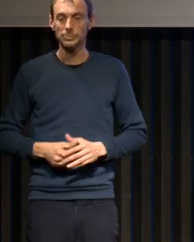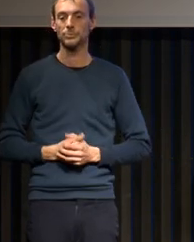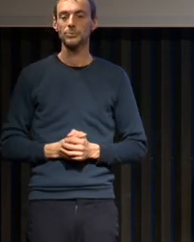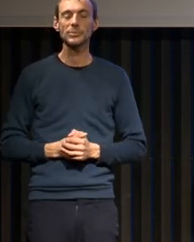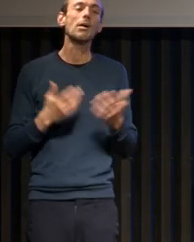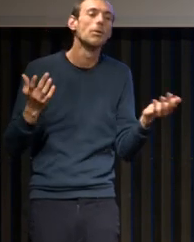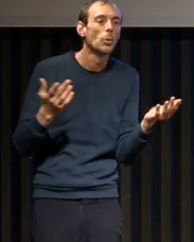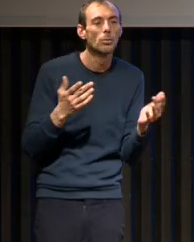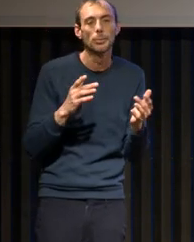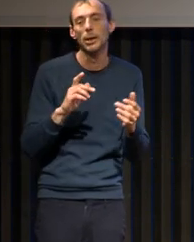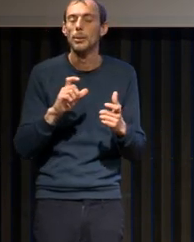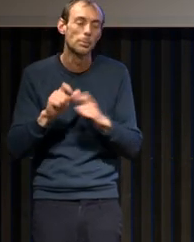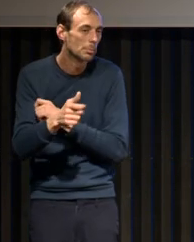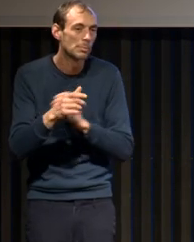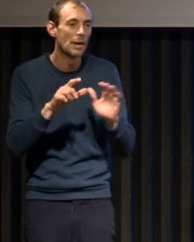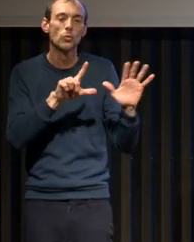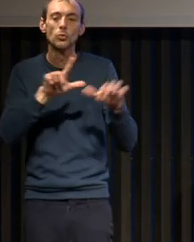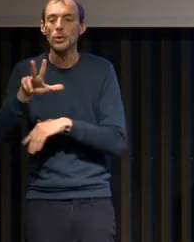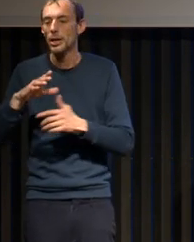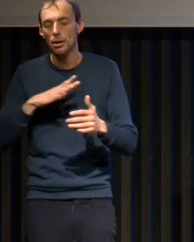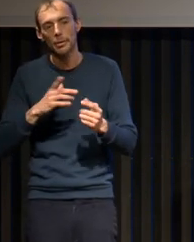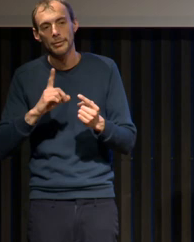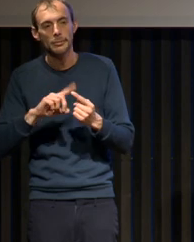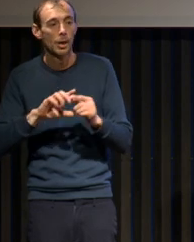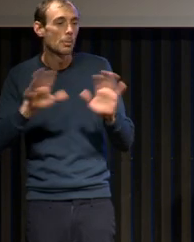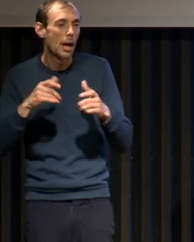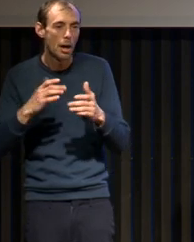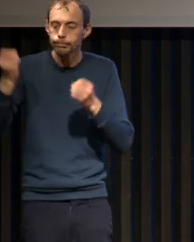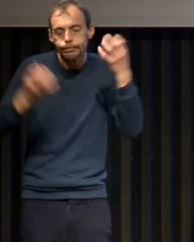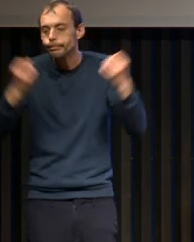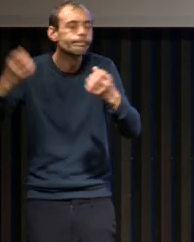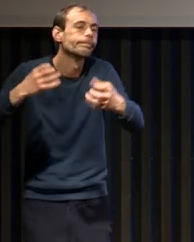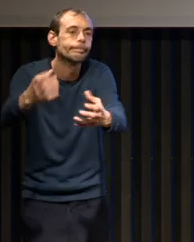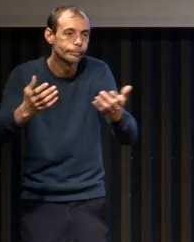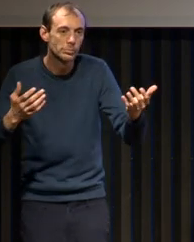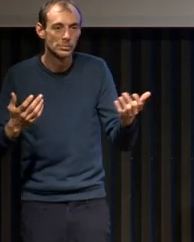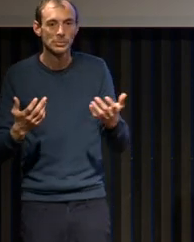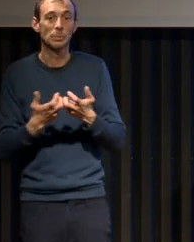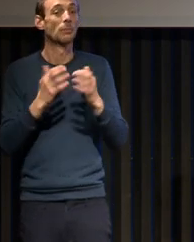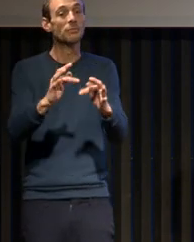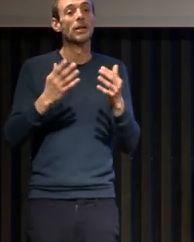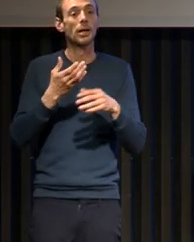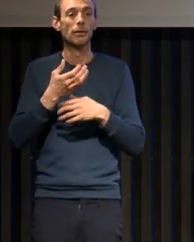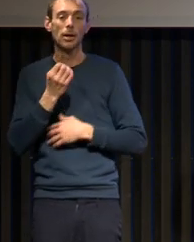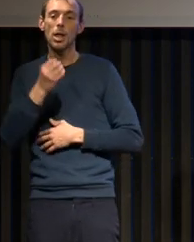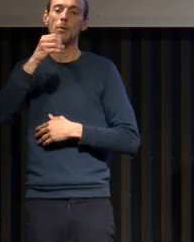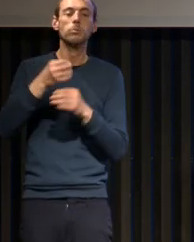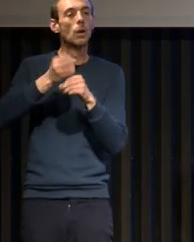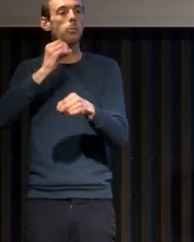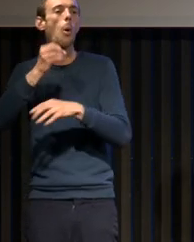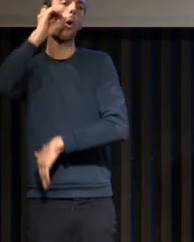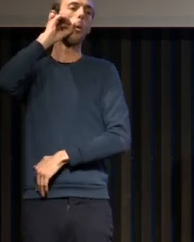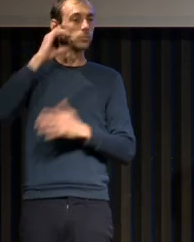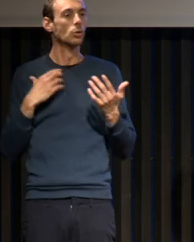plein de choses qui se passent à partir de 1973, mais un élément important, bien sûr, c'est l'alternative à la trachéotomie, le traitement par PPC, pression positive continue,